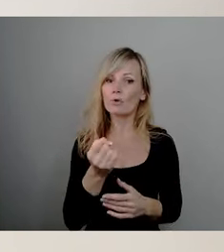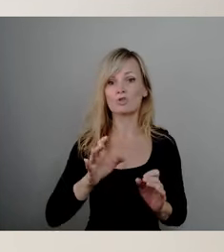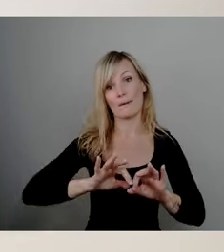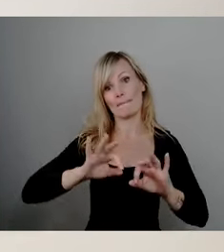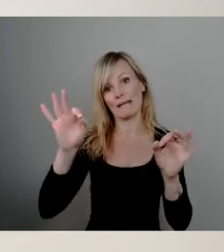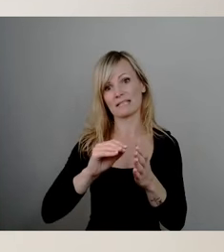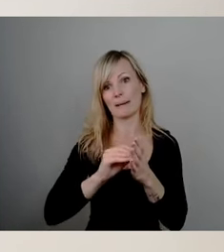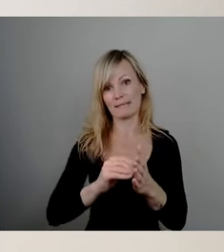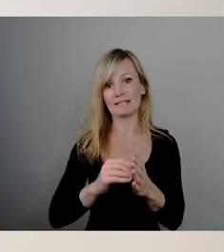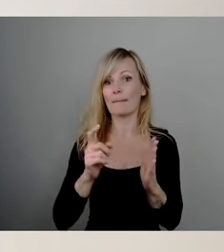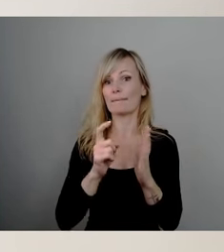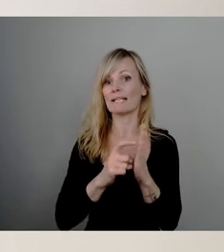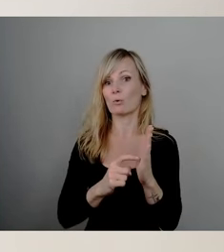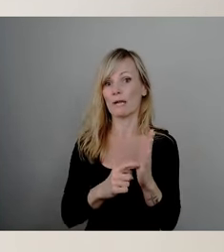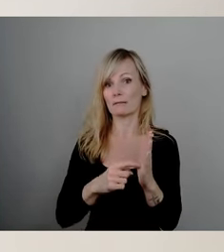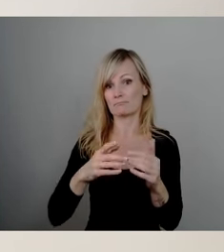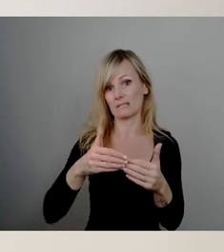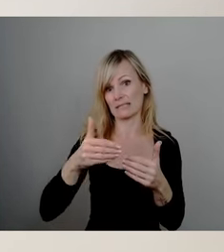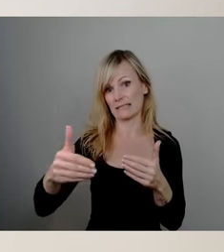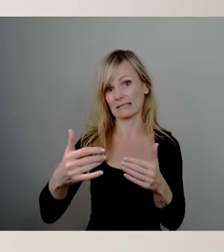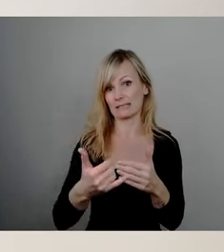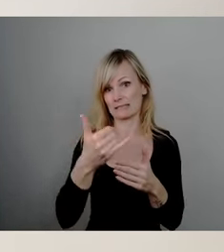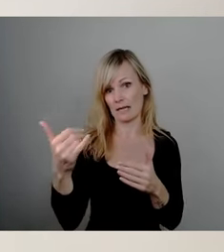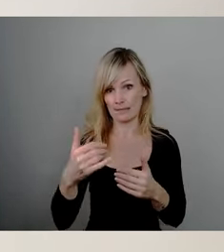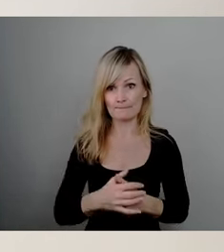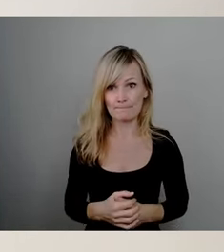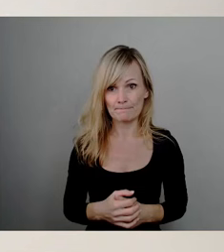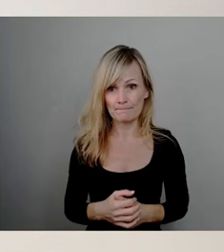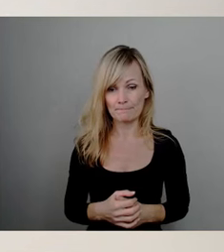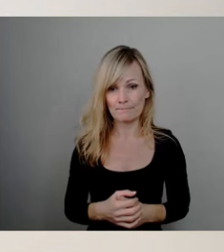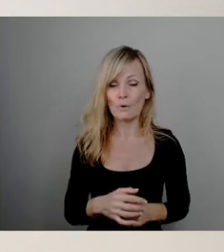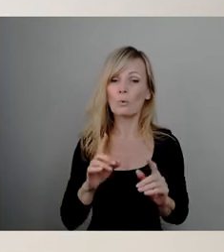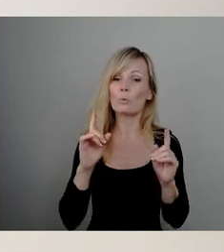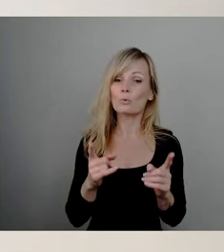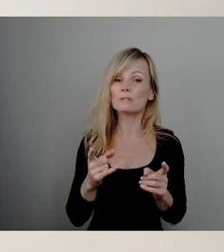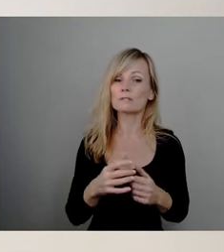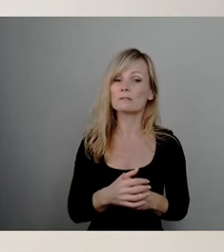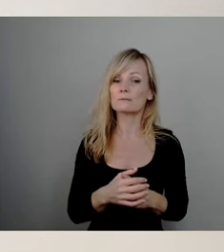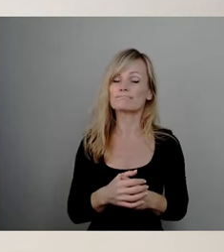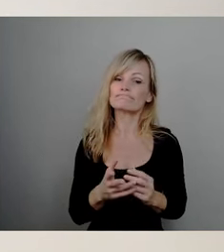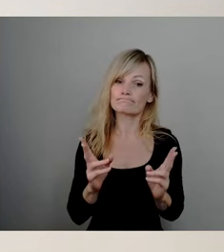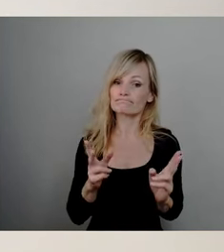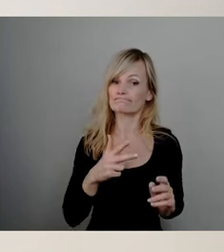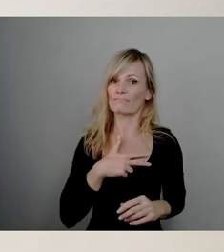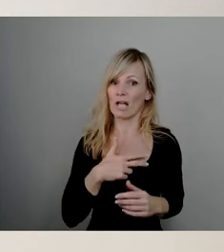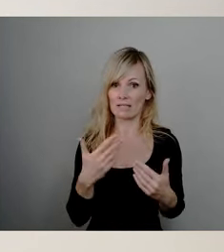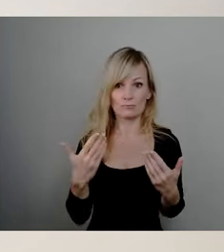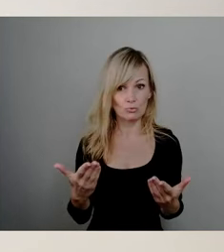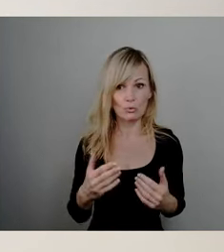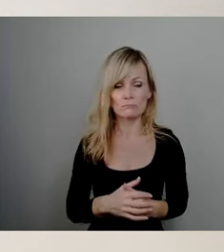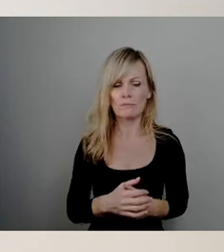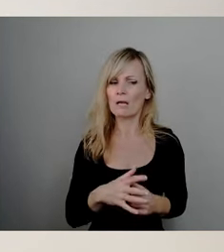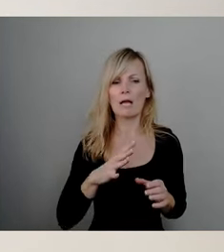Jahre und zum anderen stand in der Tat auch im Raum, weniger von der Landeshauptstadt